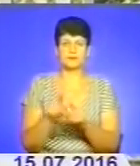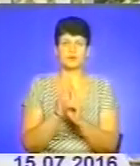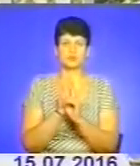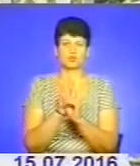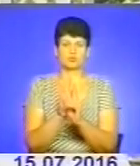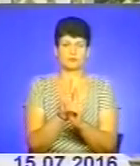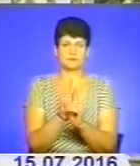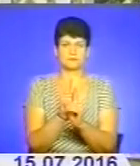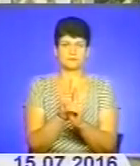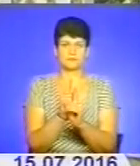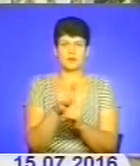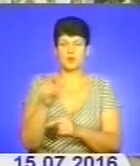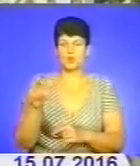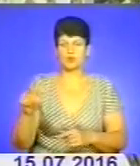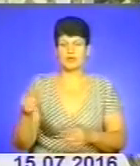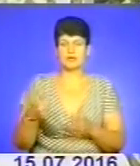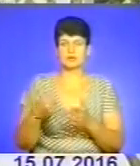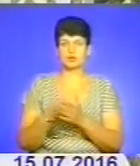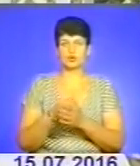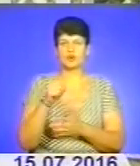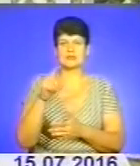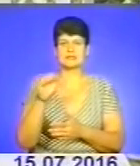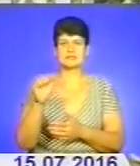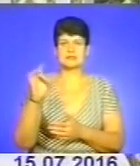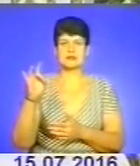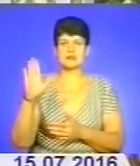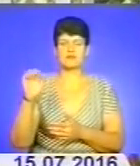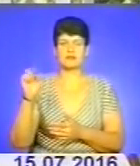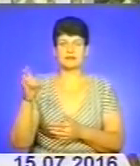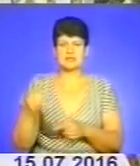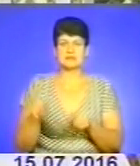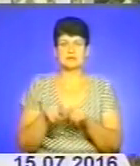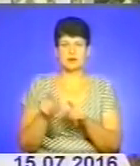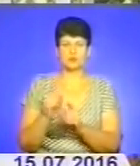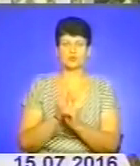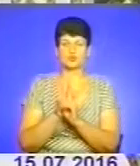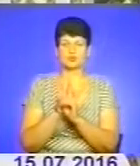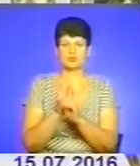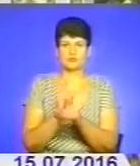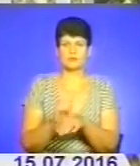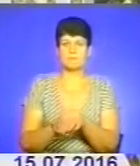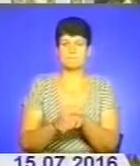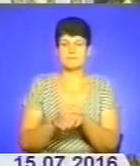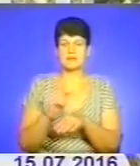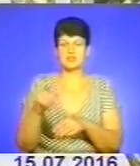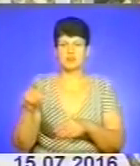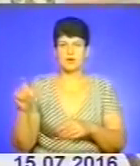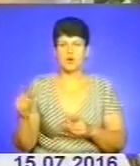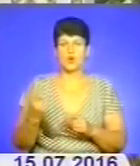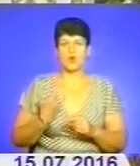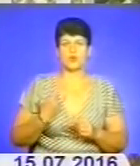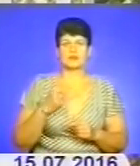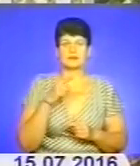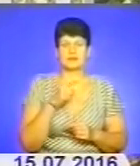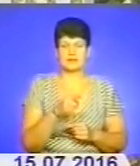людей до Зарваниці. Ну і в Зарваниці таке ж саме, супровід блаженнішого, охорона тих речей,